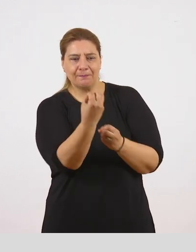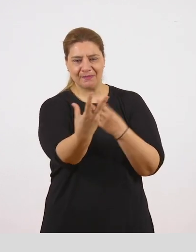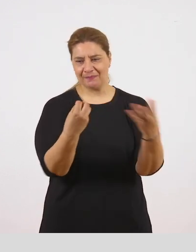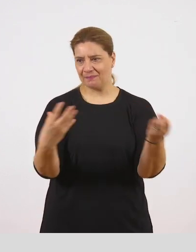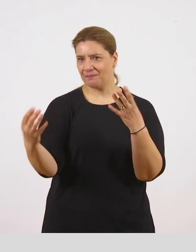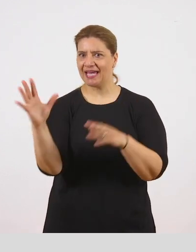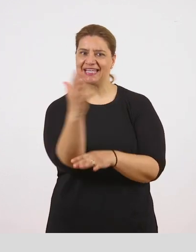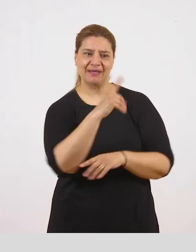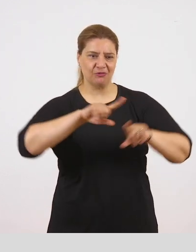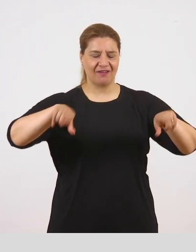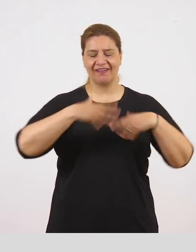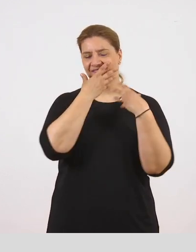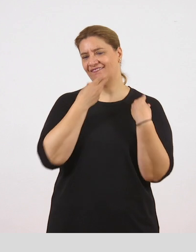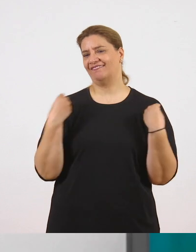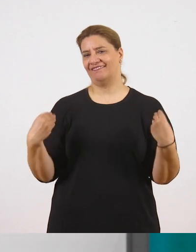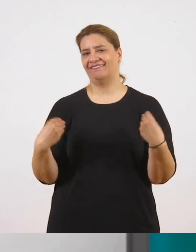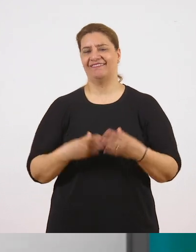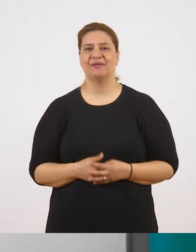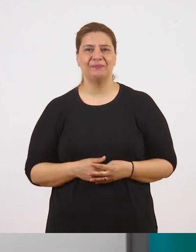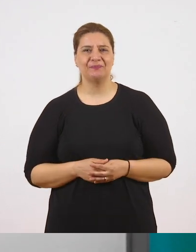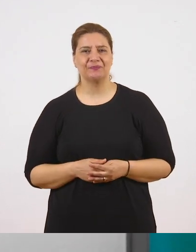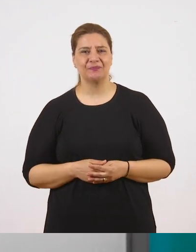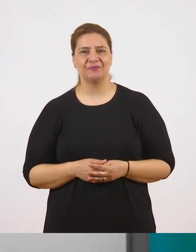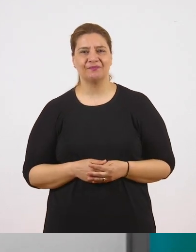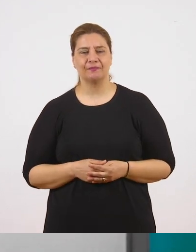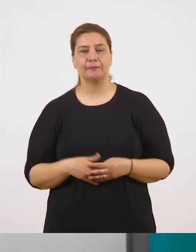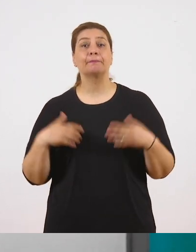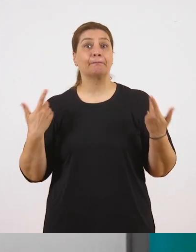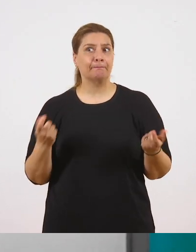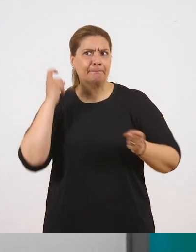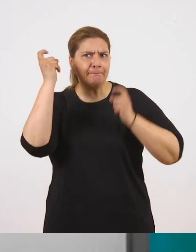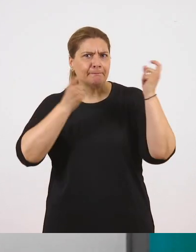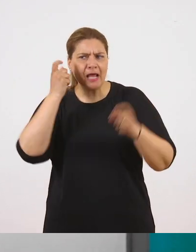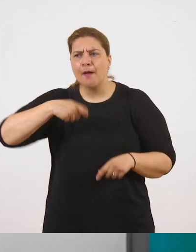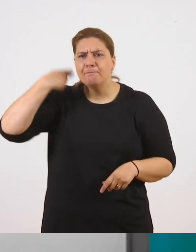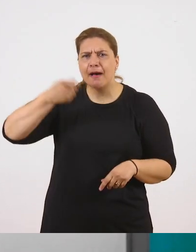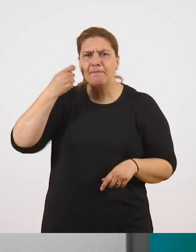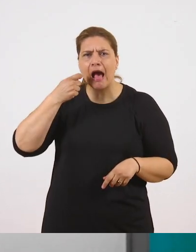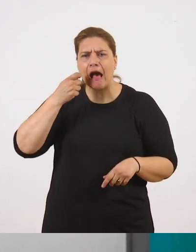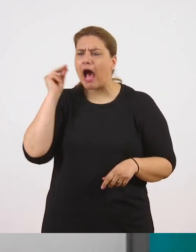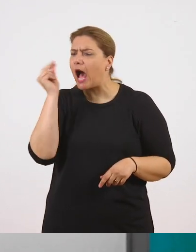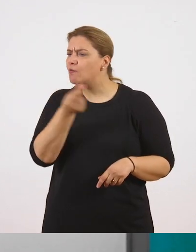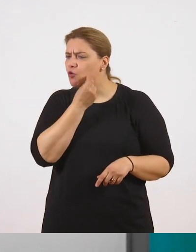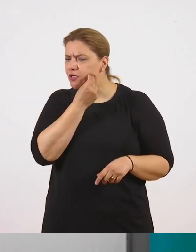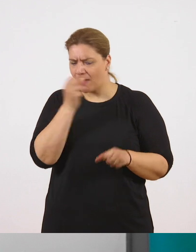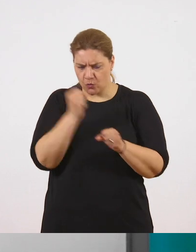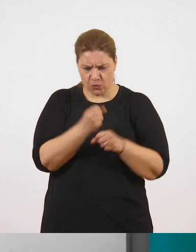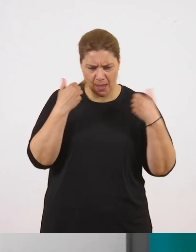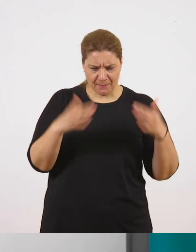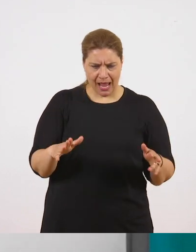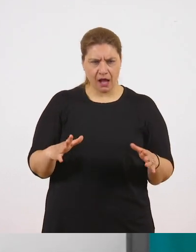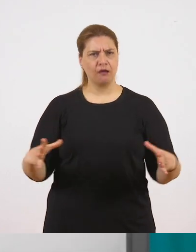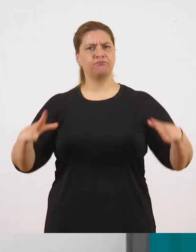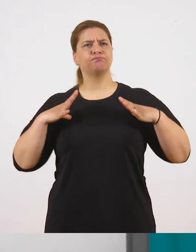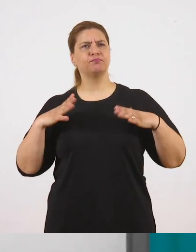τον κήπο και την αυλή μας. Πώς περνούσε τον ελεύθερο χρόνο της η μαμά αυτή. Τι της